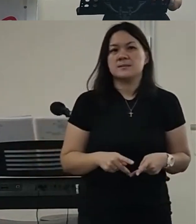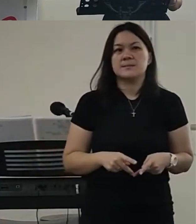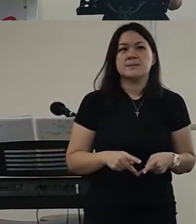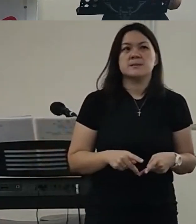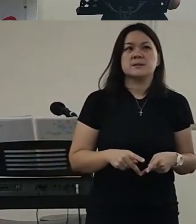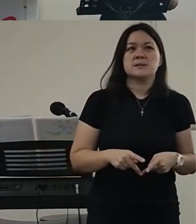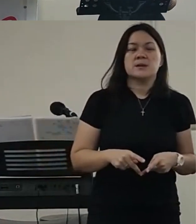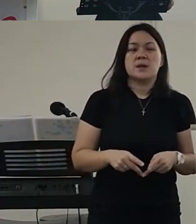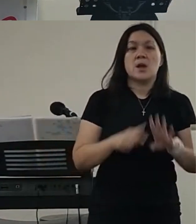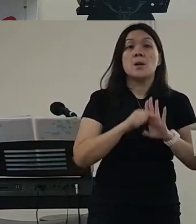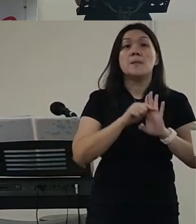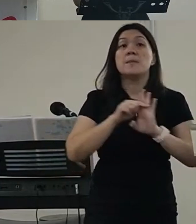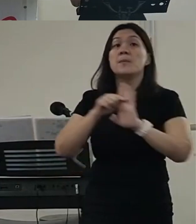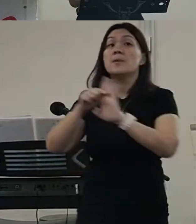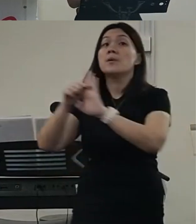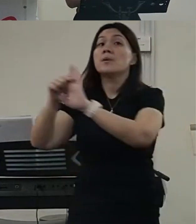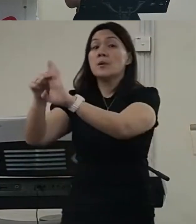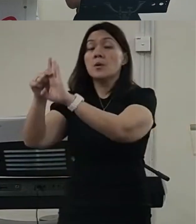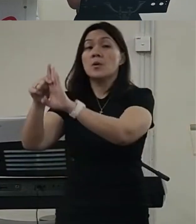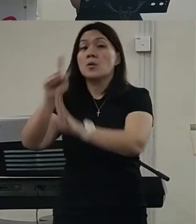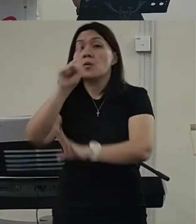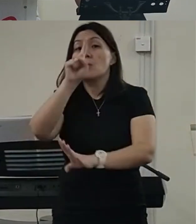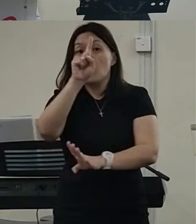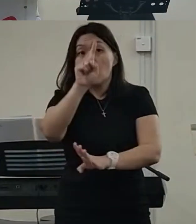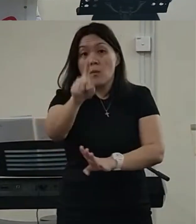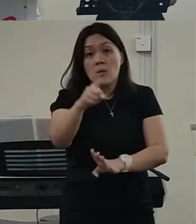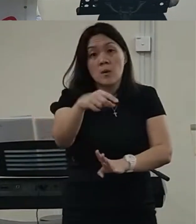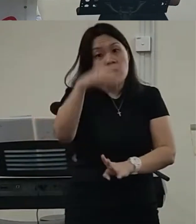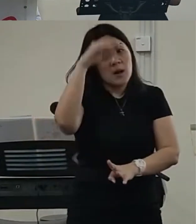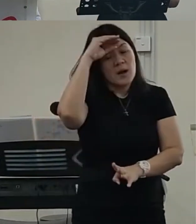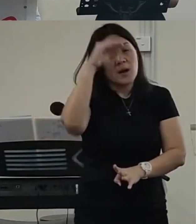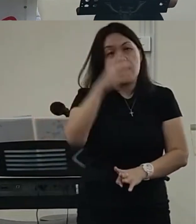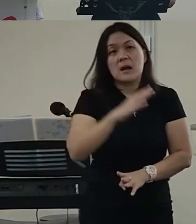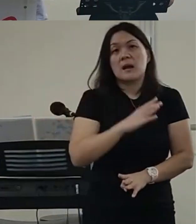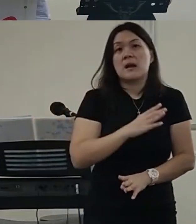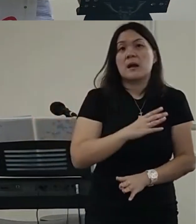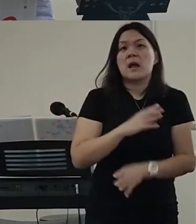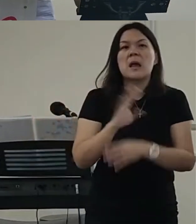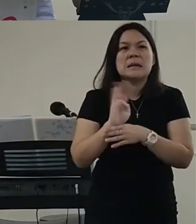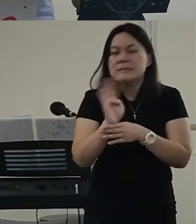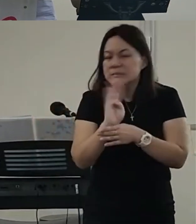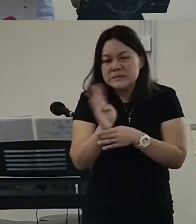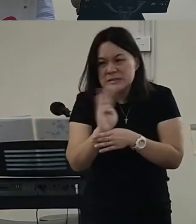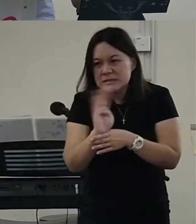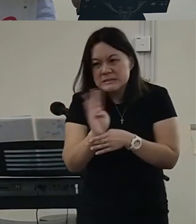那么呢这个餐馆的老板呢很忙的有时候呢要跟他说话呢都没有办法